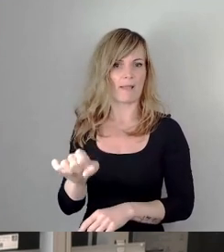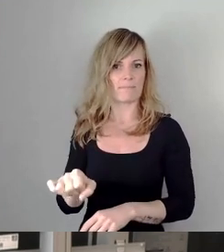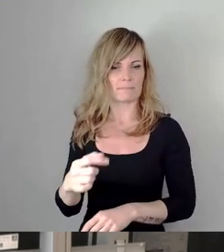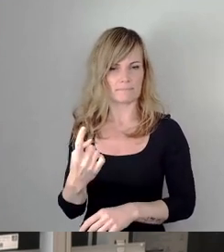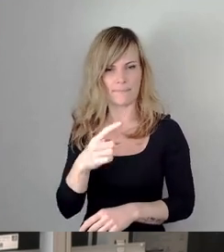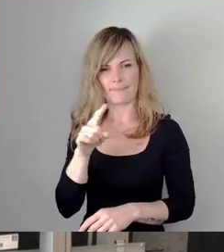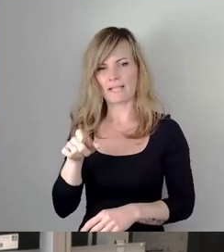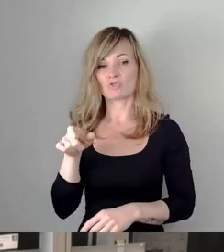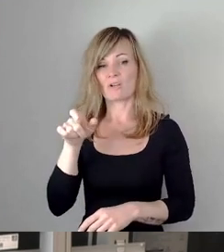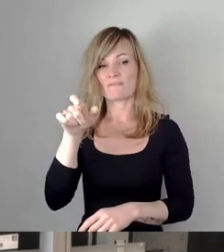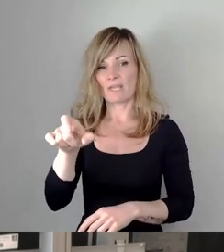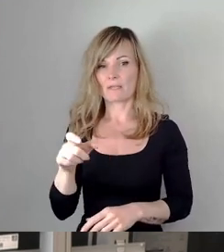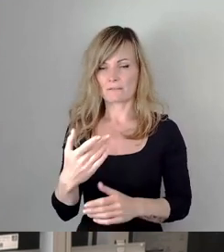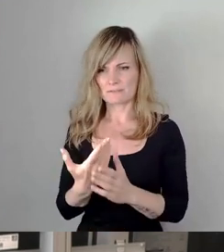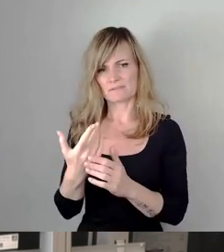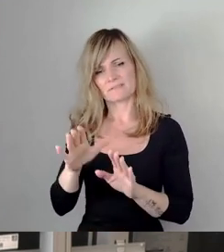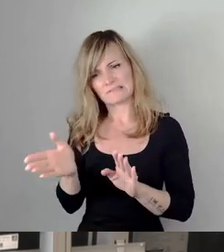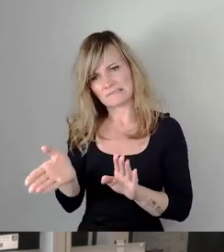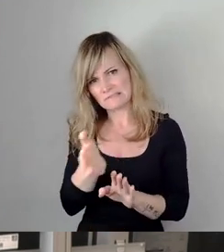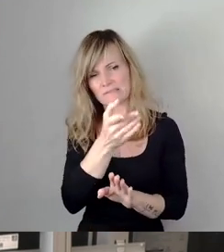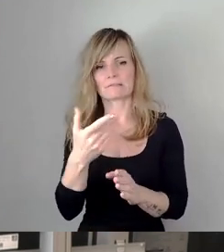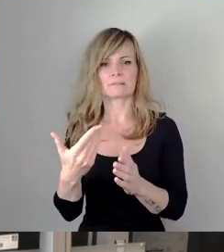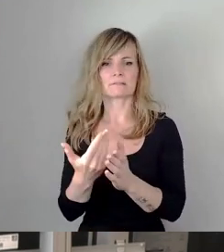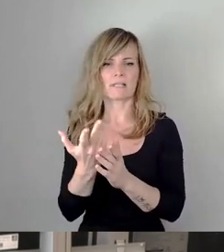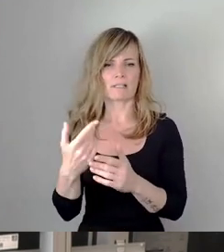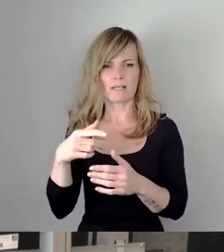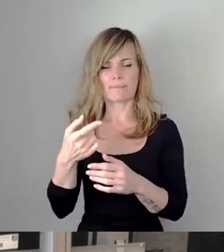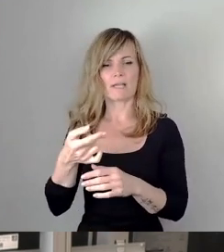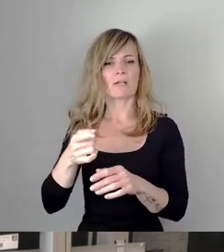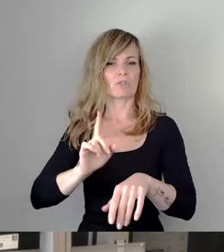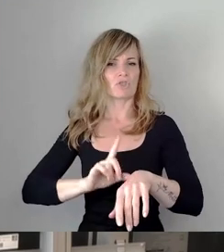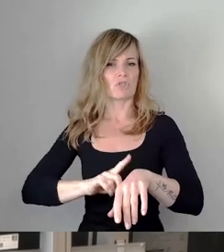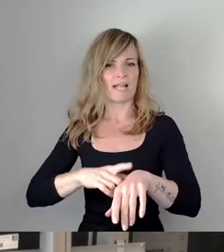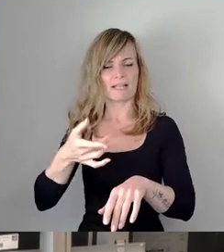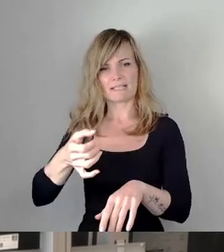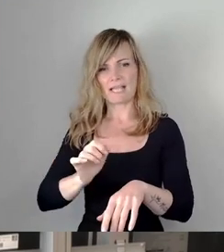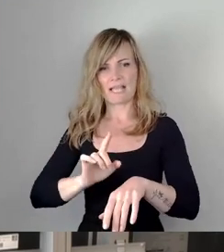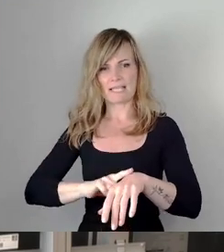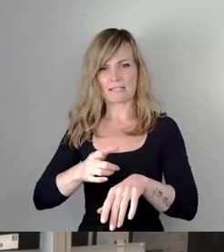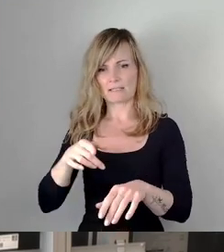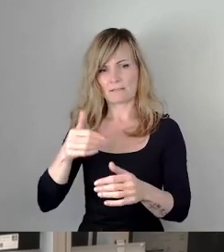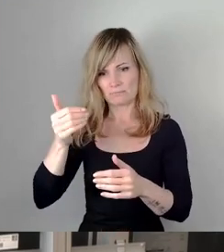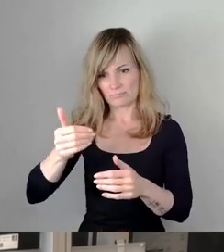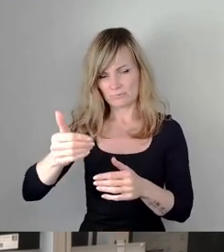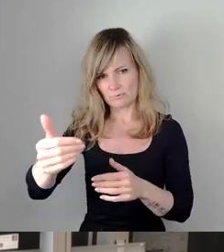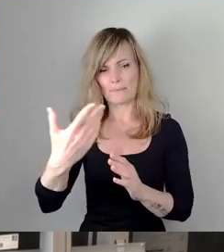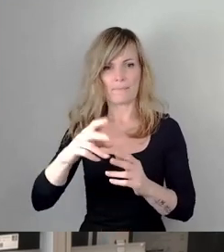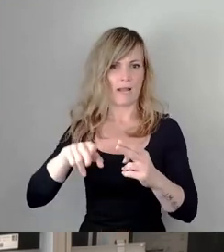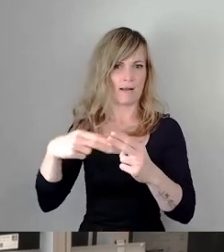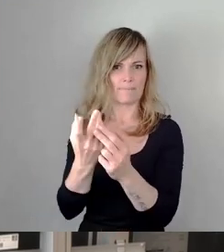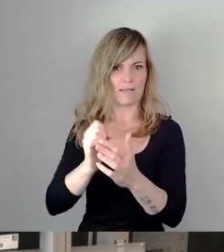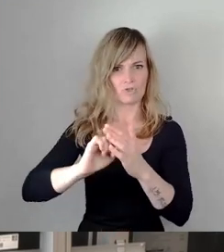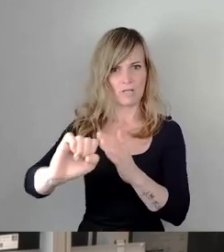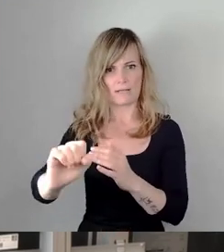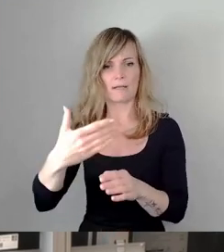ist deshalb beabsichtigt, die Schaltzeiten am Knotenpunkt anzupassen im Vergleich zur vorhergehenden Planung. Die Folge, die sich daraus ergibt, die Knotenqualität